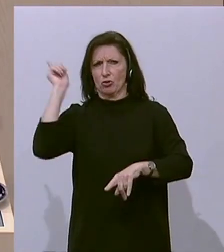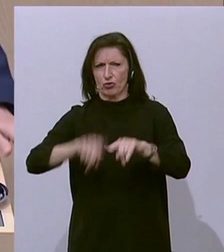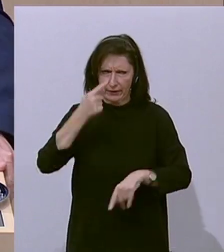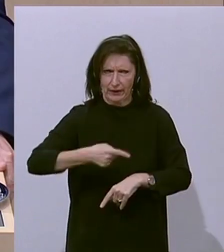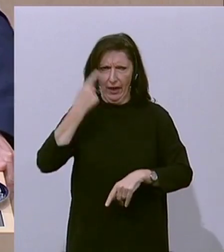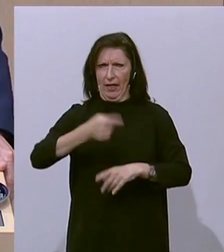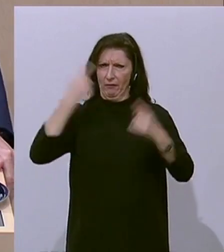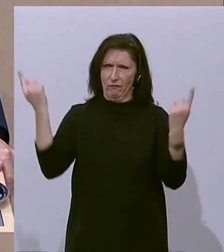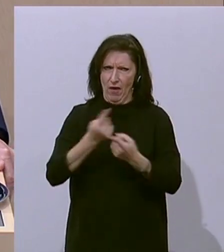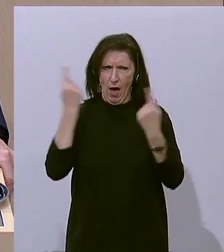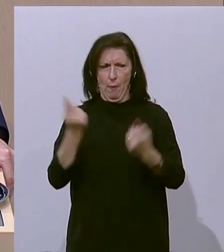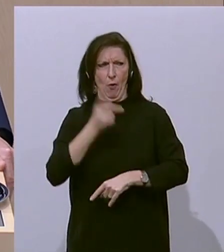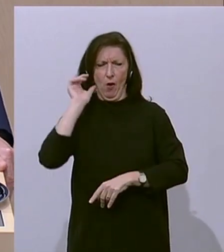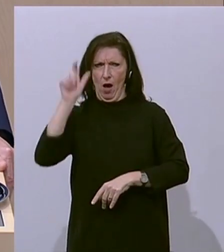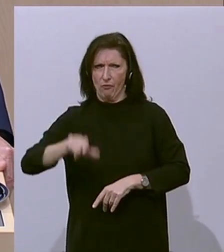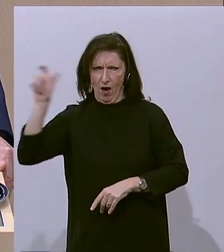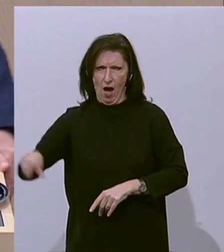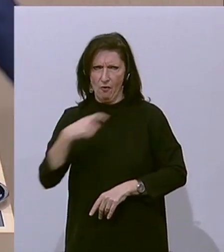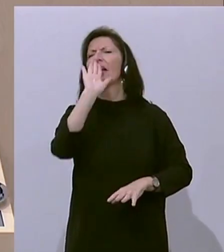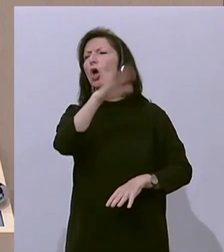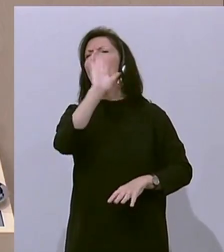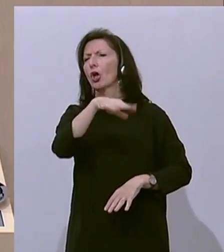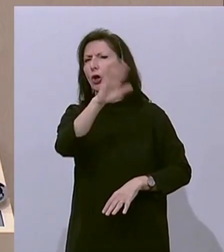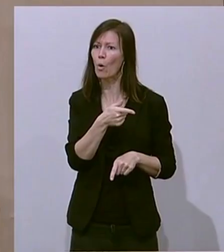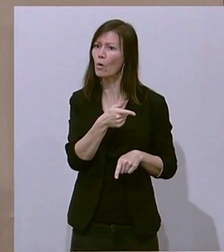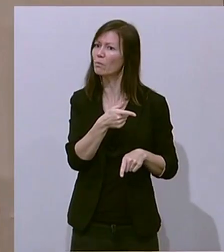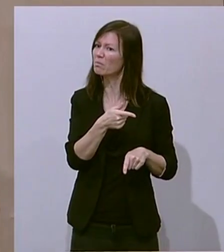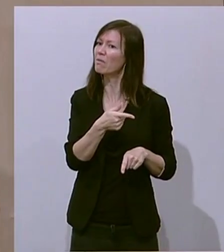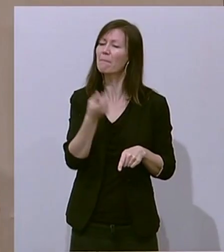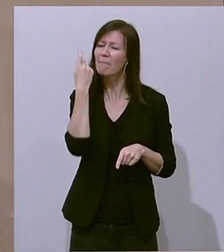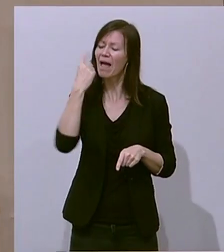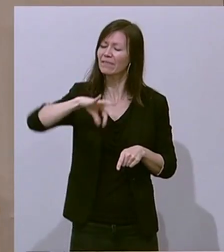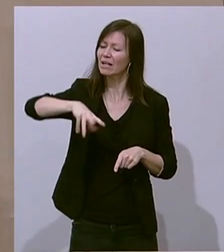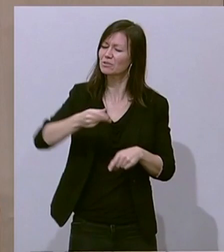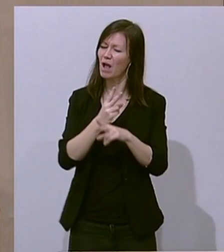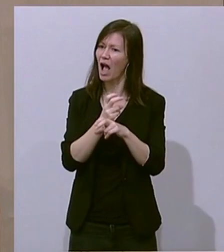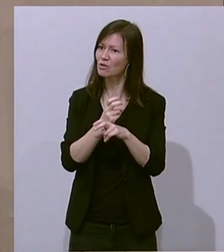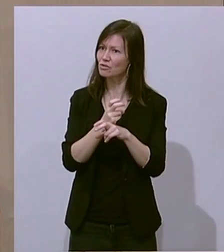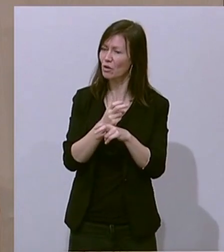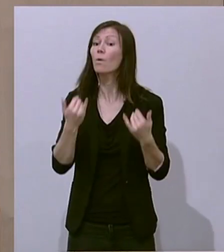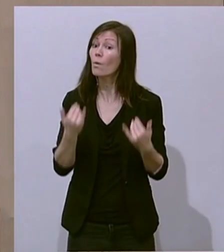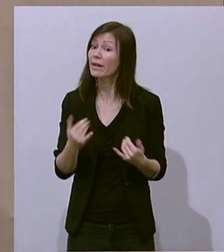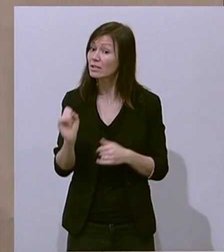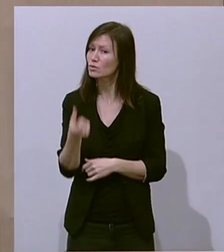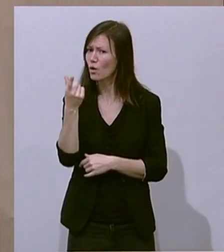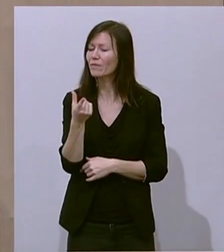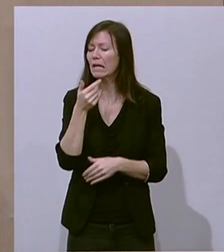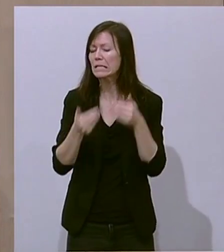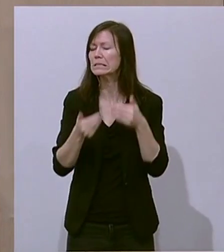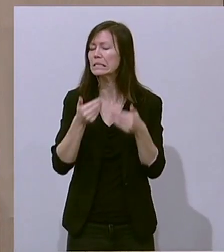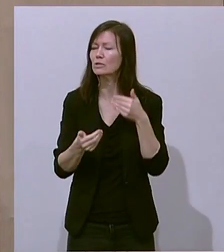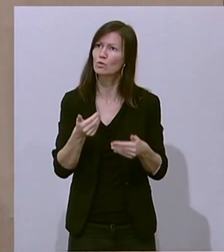kampanisieren, kriminalisieren Auf Teufel komme heraus! Ja ja ja ja! Es geht um ein Ablenkungsmanöver Wo es um die